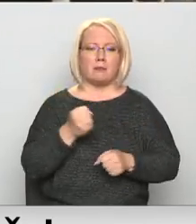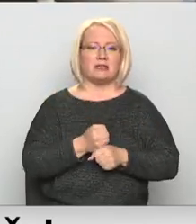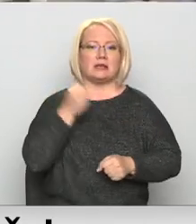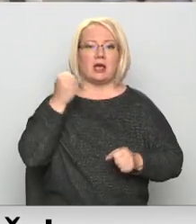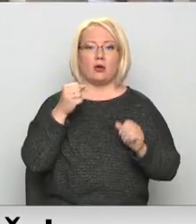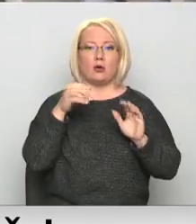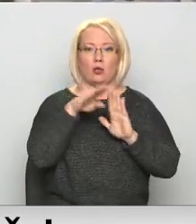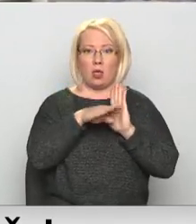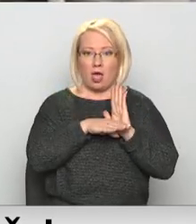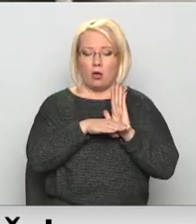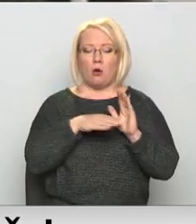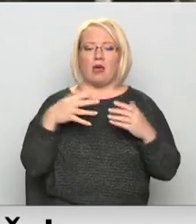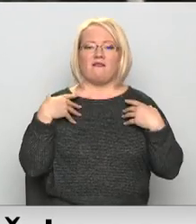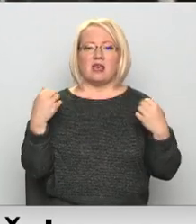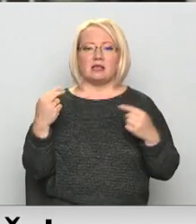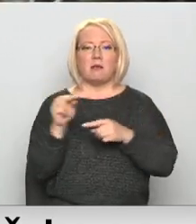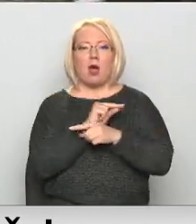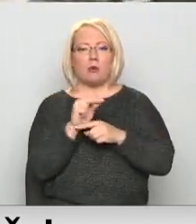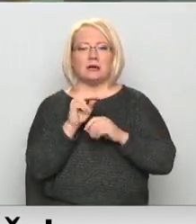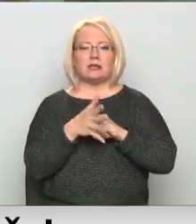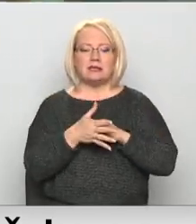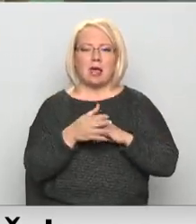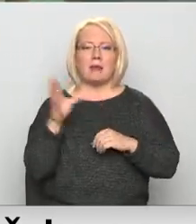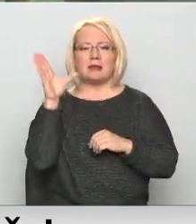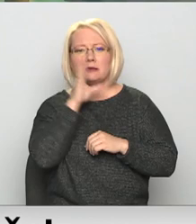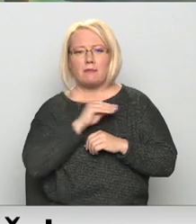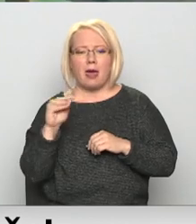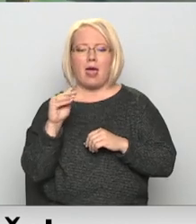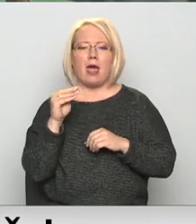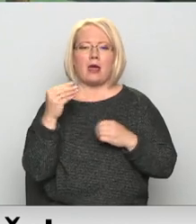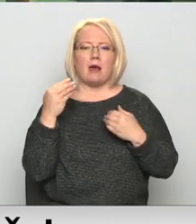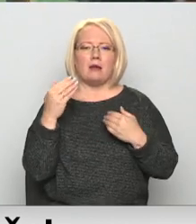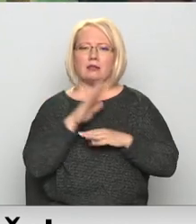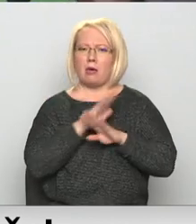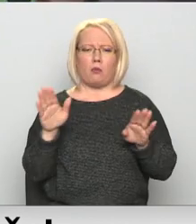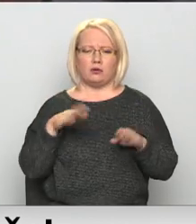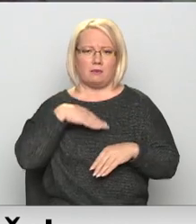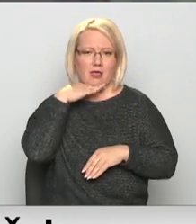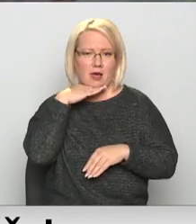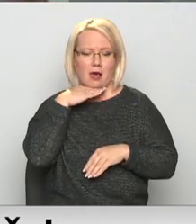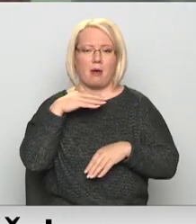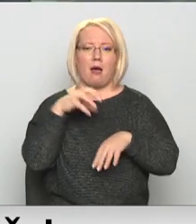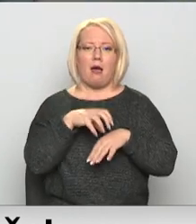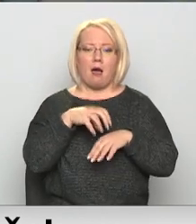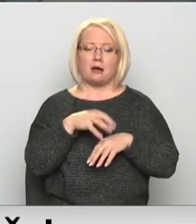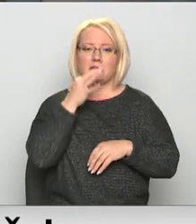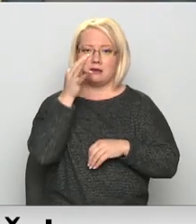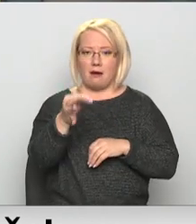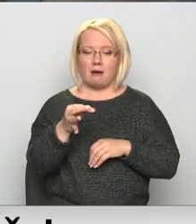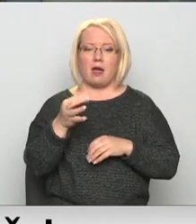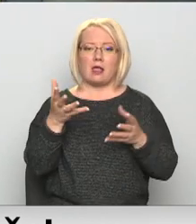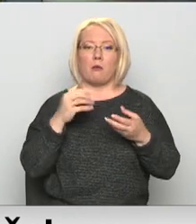lēmumi, veselības aprūpas sistēmas kapacitātes pārsniegšana gaidāma pavisam drīz. Ārtu vēstule uzsver.